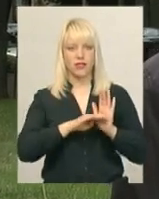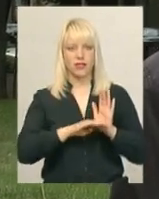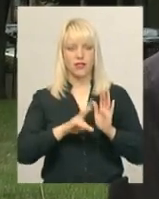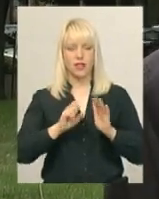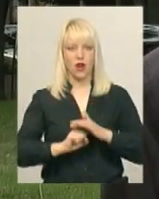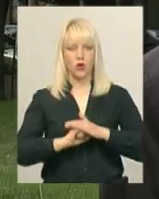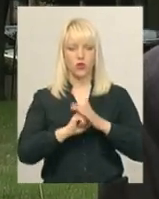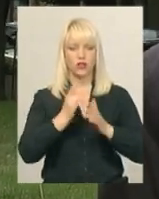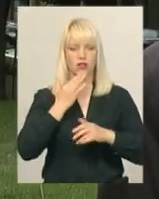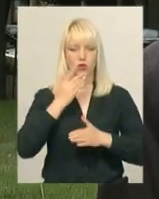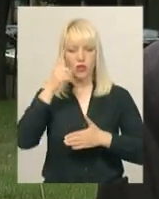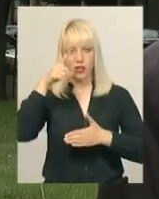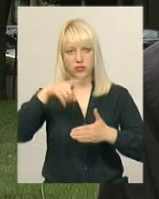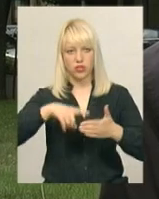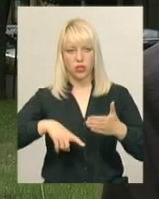націоналістичних переконань